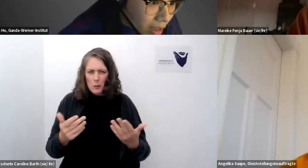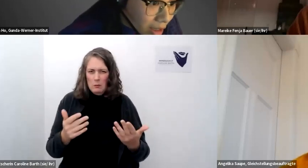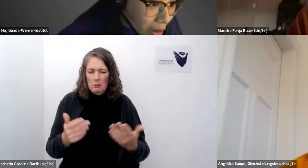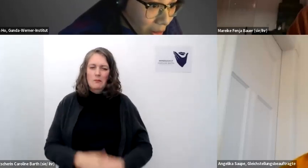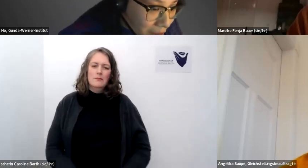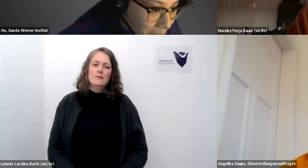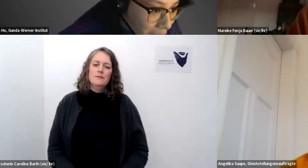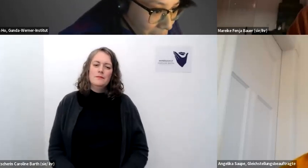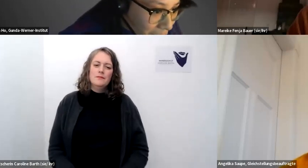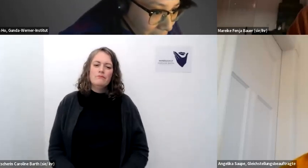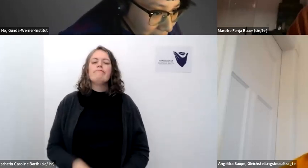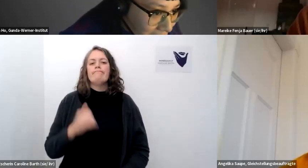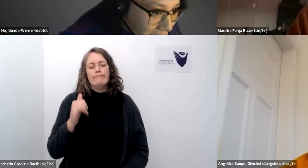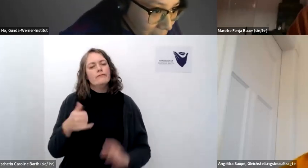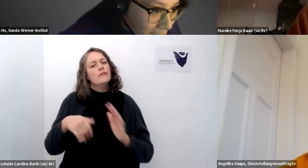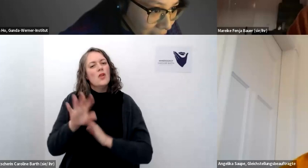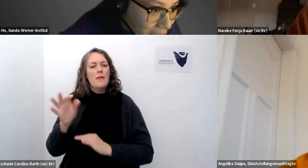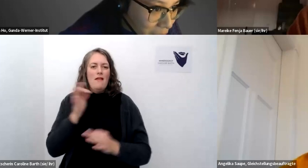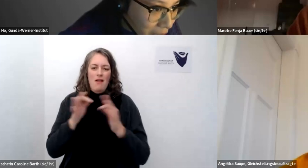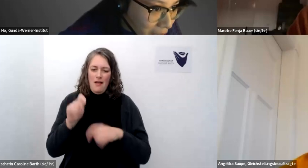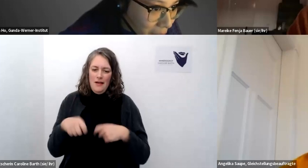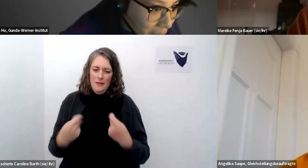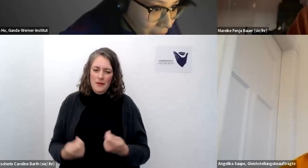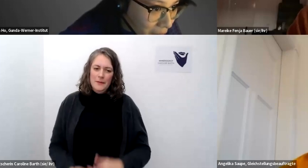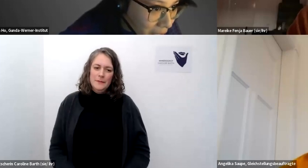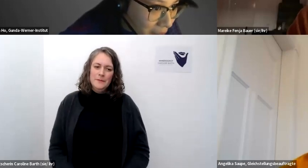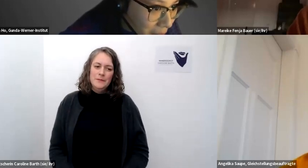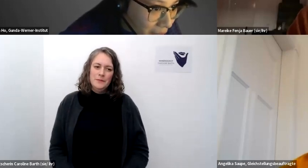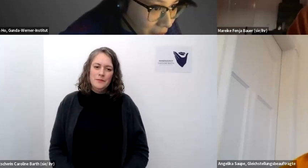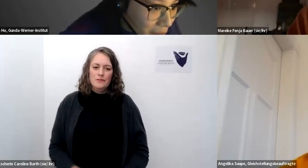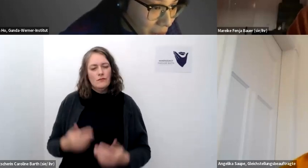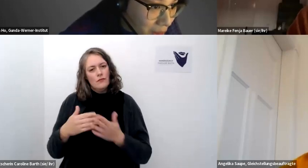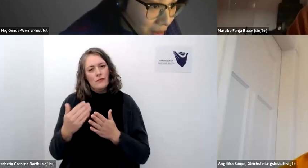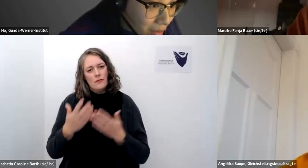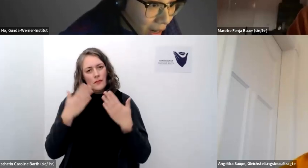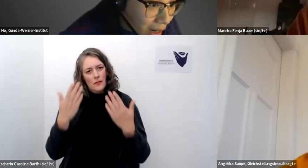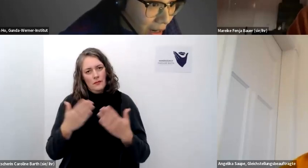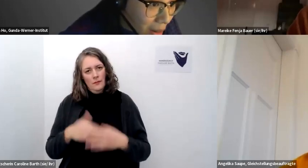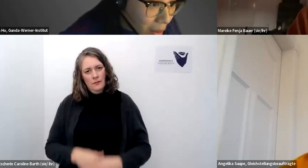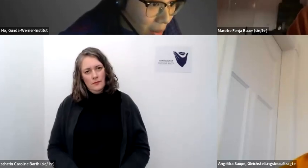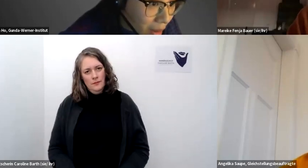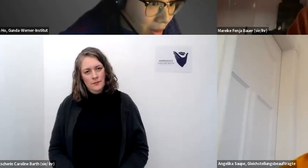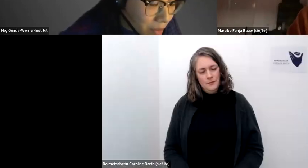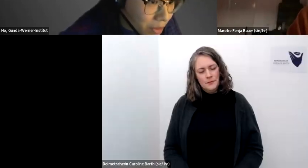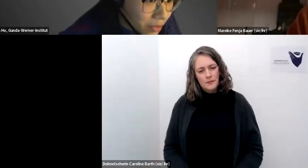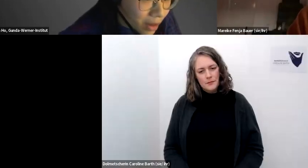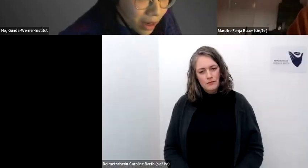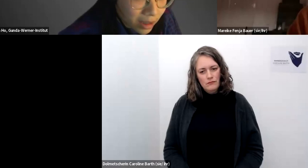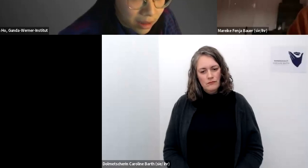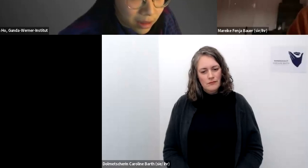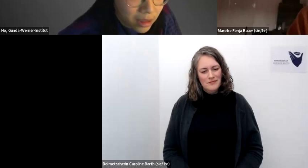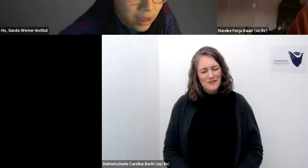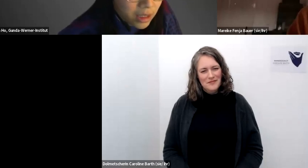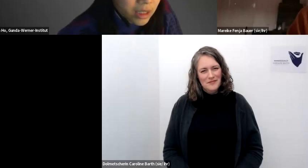genau es gibt ja auch noch weitere fragen ich würde hier einfach mal weitermachen und zwar auch die